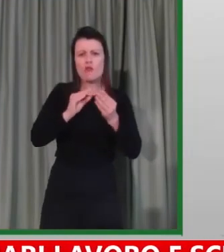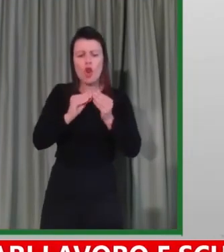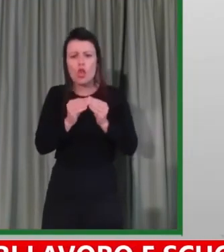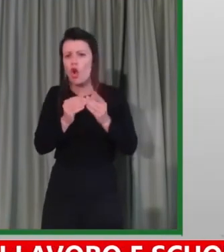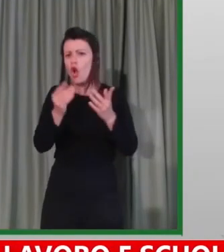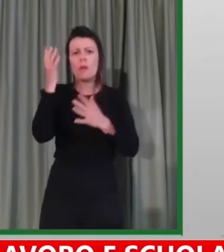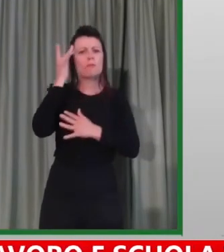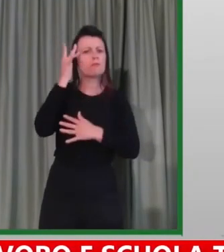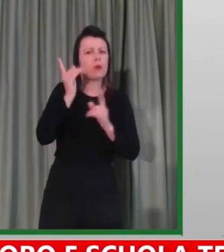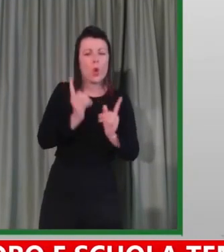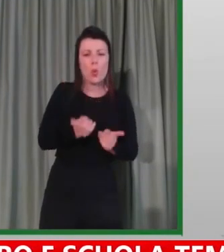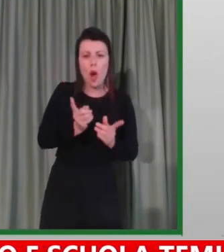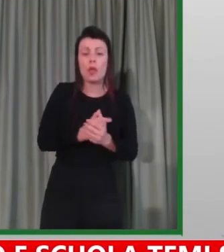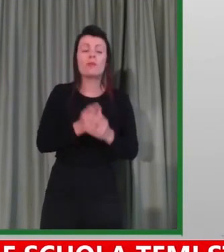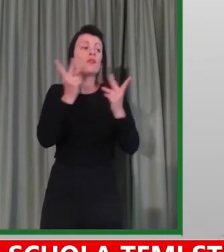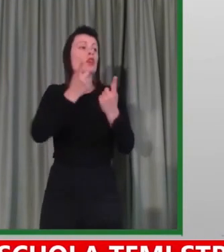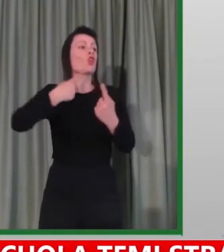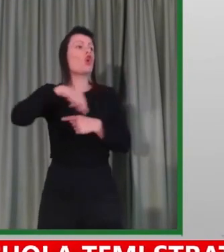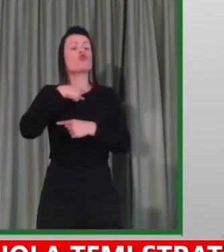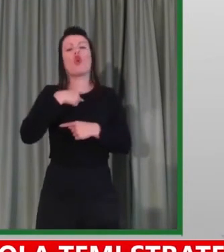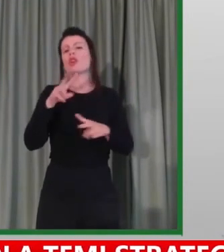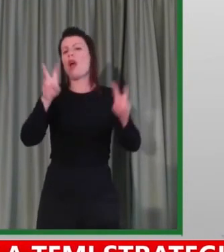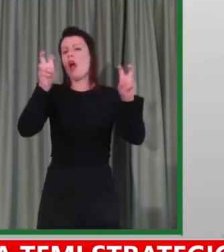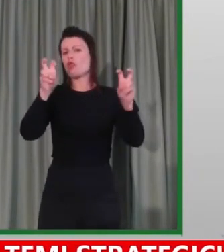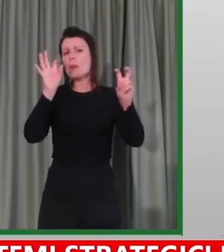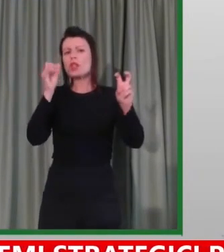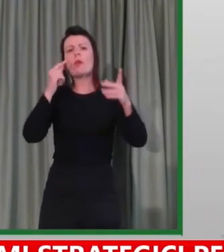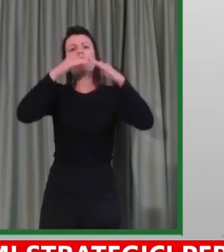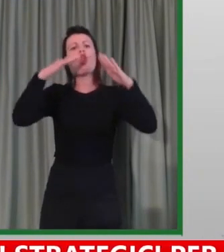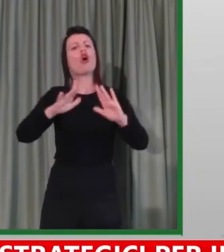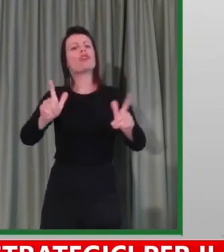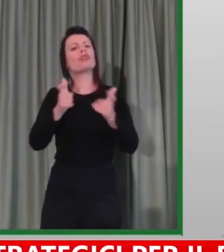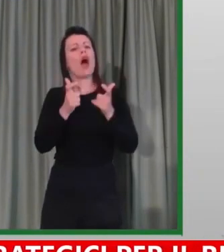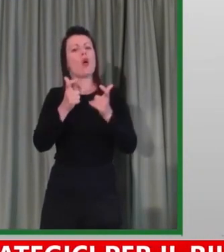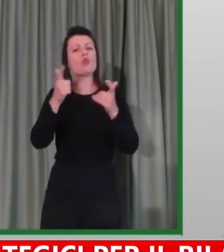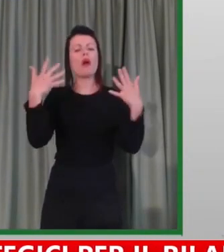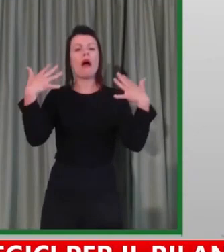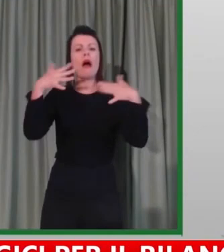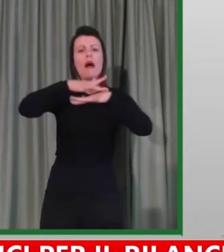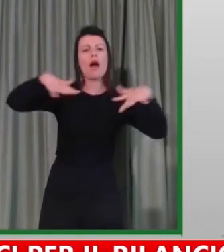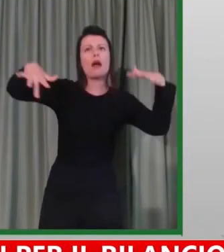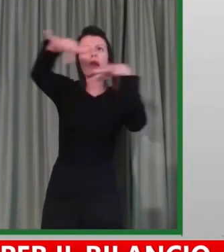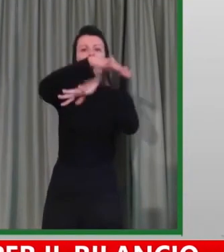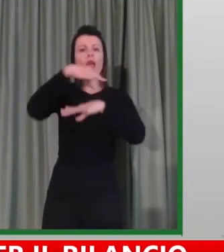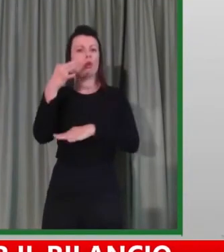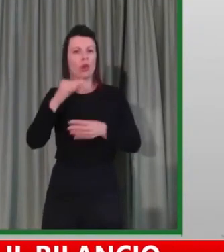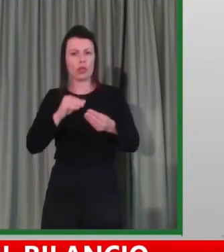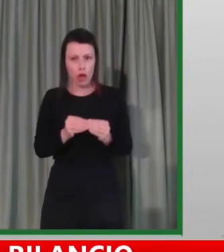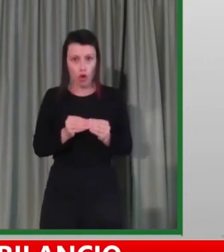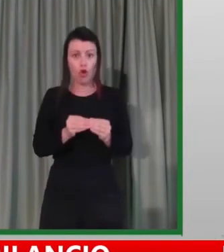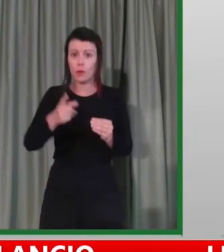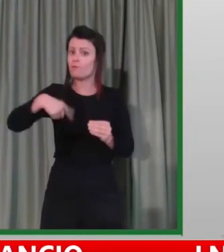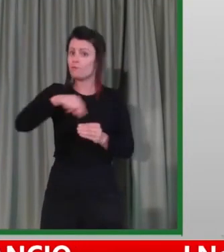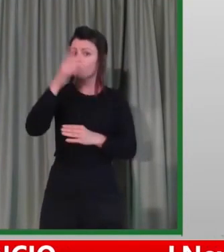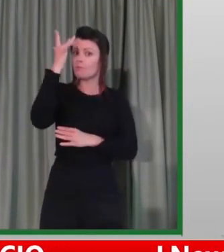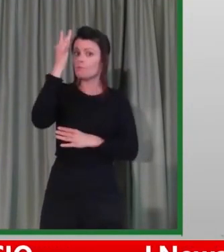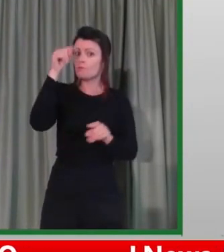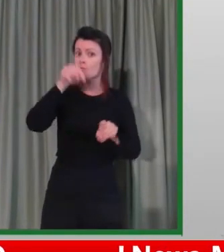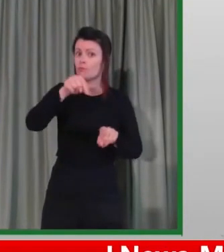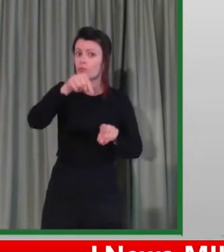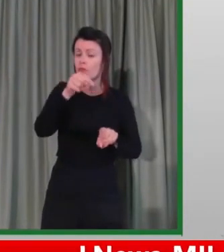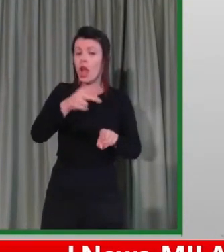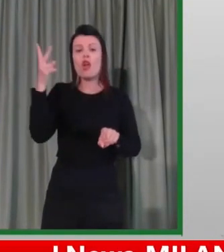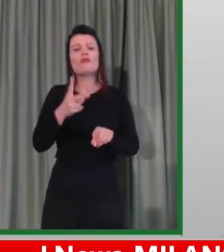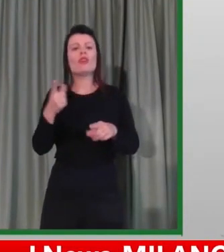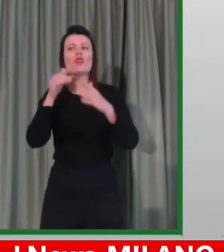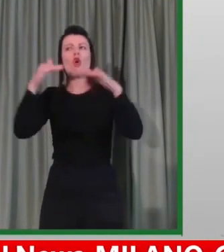su come è andata la qualità dell'aria nel periodo del lockdown. Il lockdown è stato anche uno straordinario esperimento irripetibile per